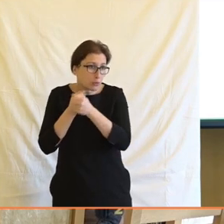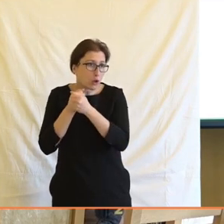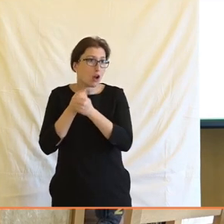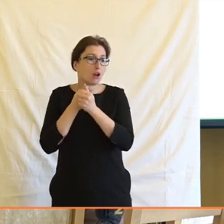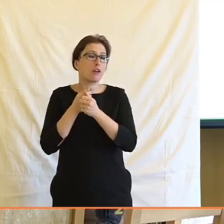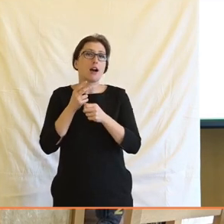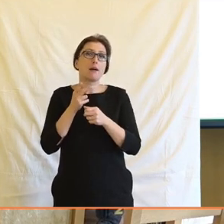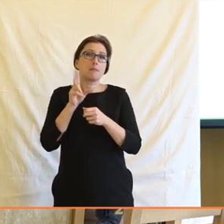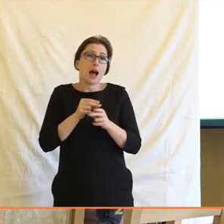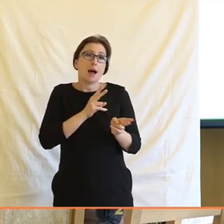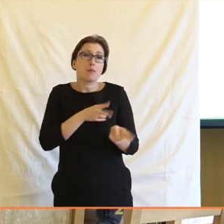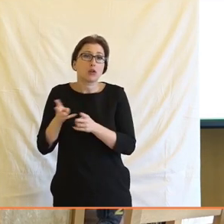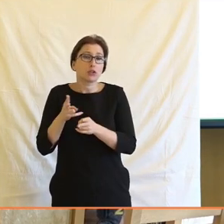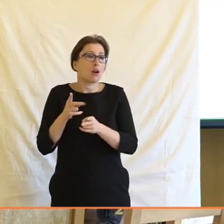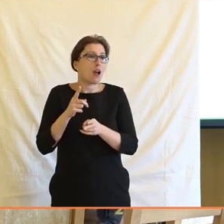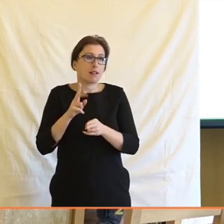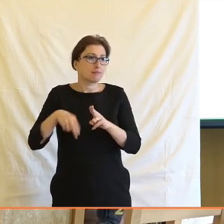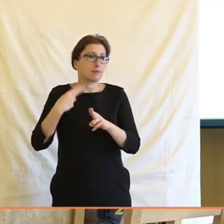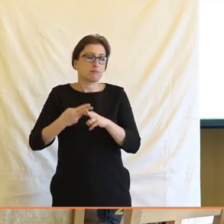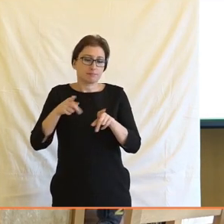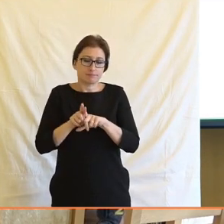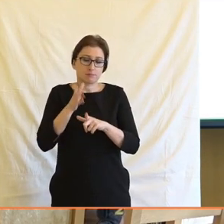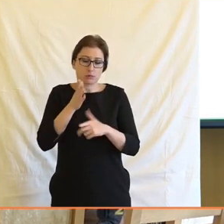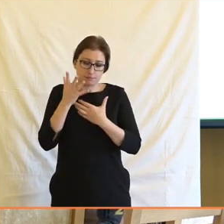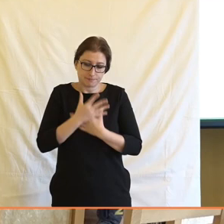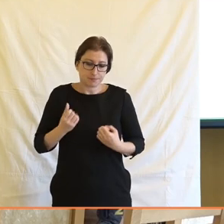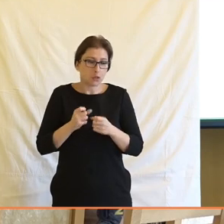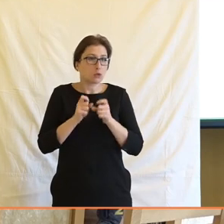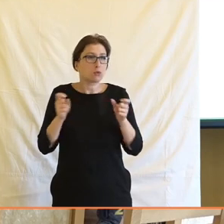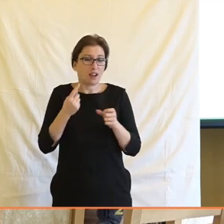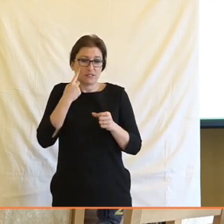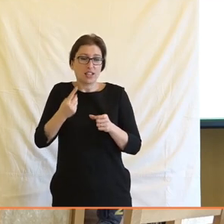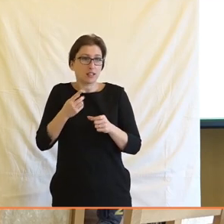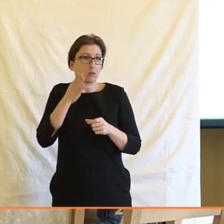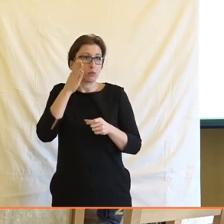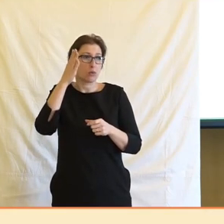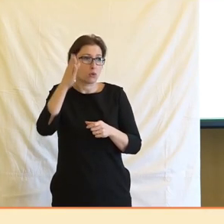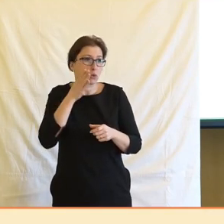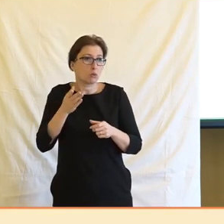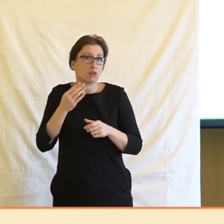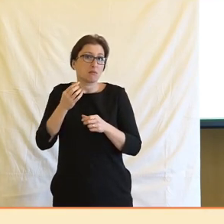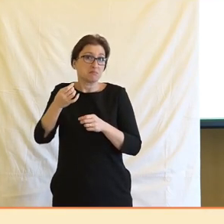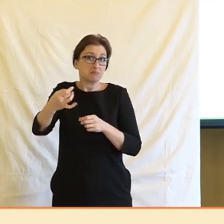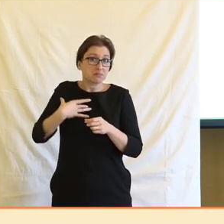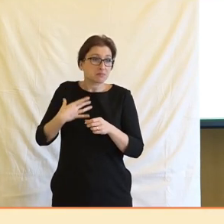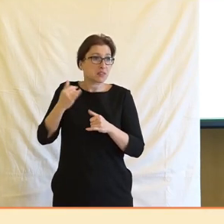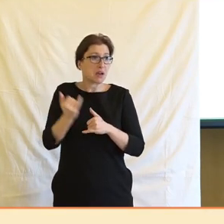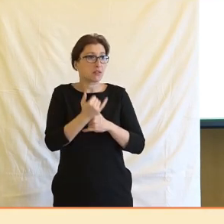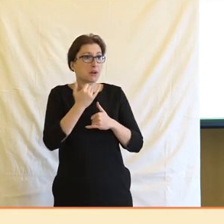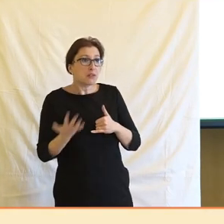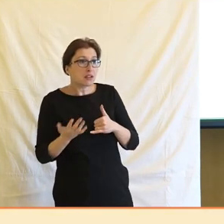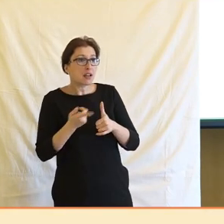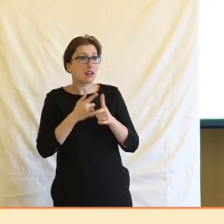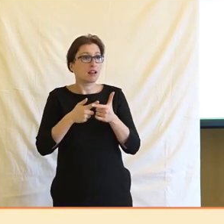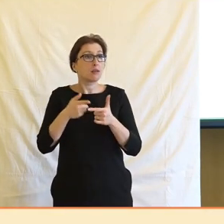bojovat, má to nějaké možnosti, ale současně tam kriticky vlastně vidím, že tam nějaké limity jsou. Podotýkám, že vlastně, když se